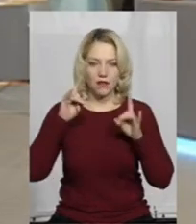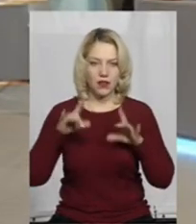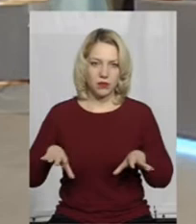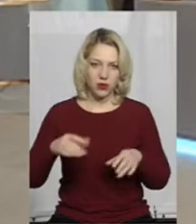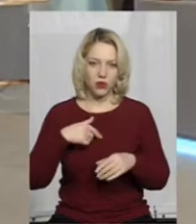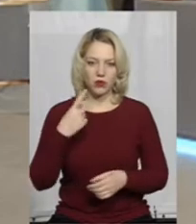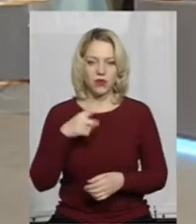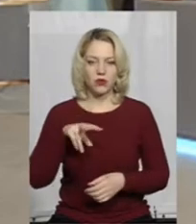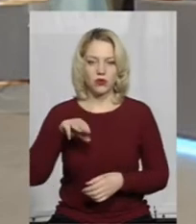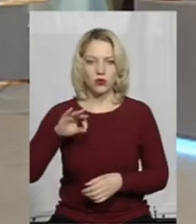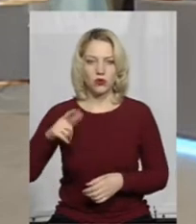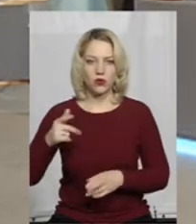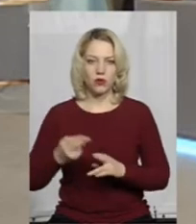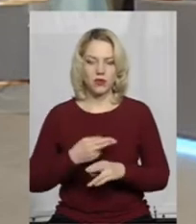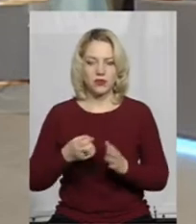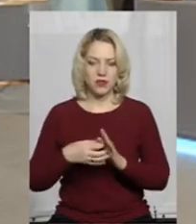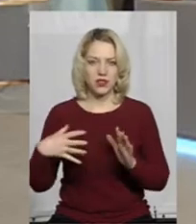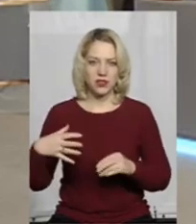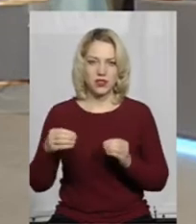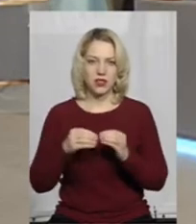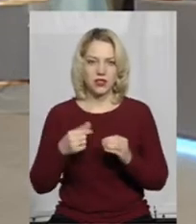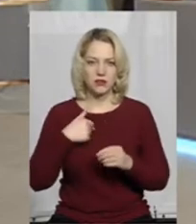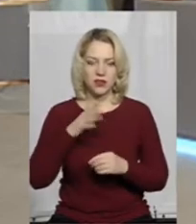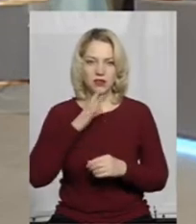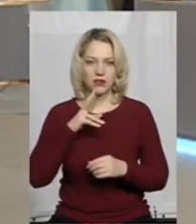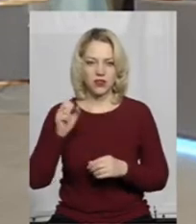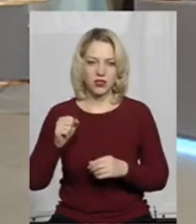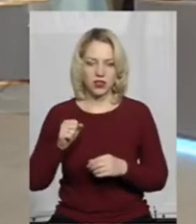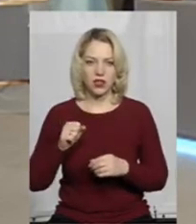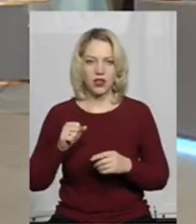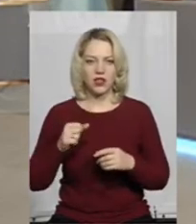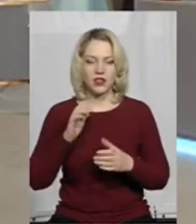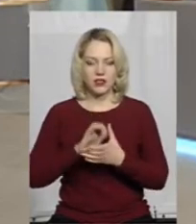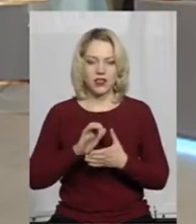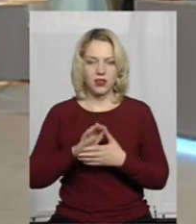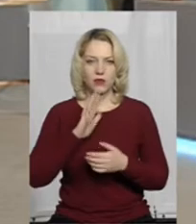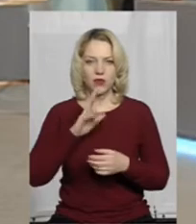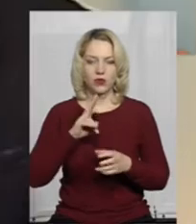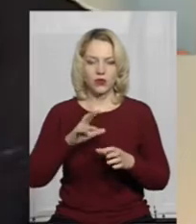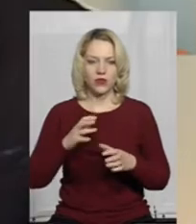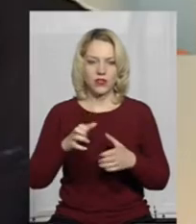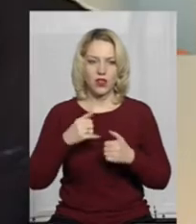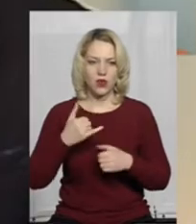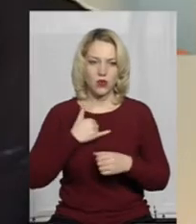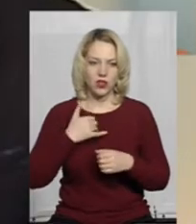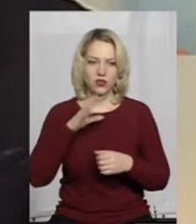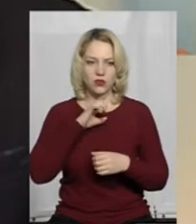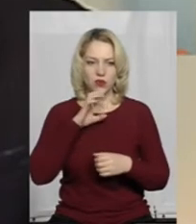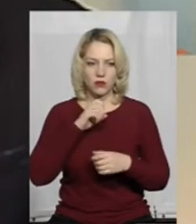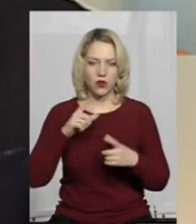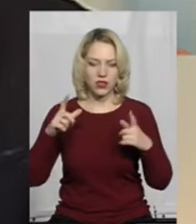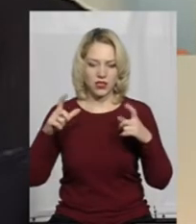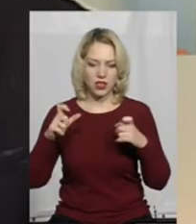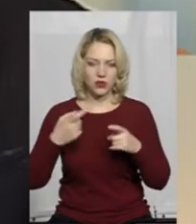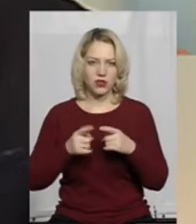1 лютого, без 15.10, мені дівчинка скинула, знайома моя, яка взяла в нас собаку з притулку, скинула